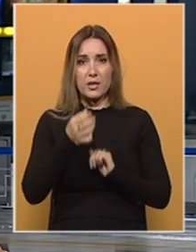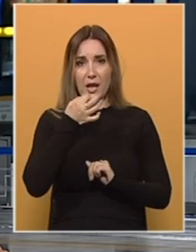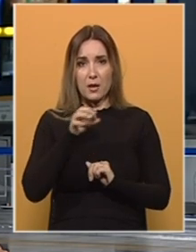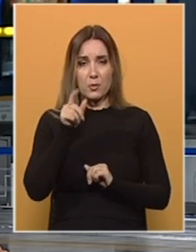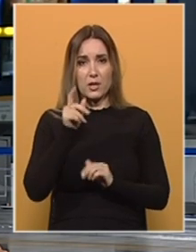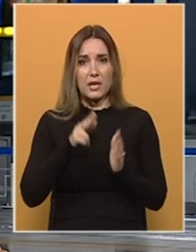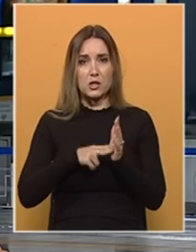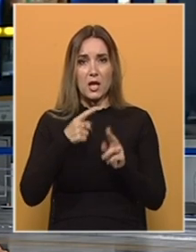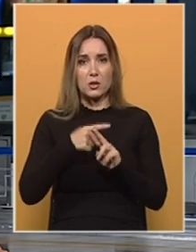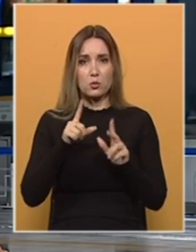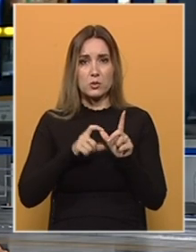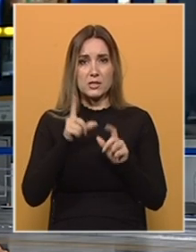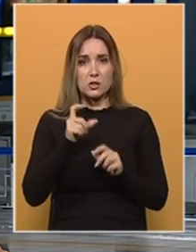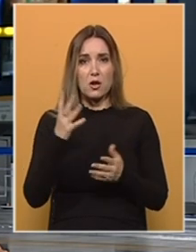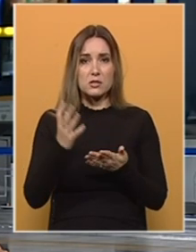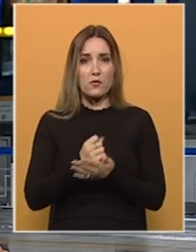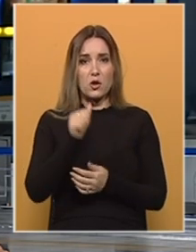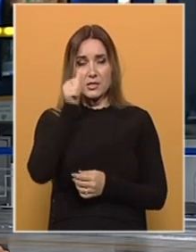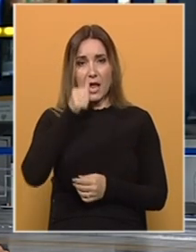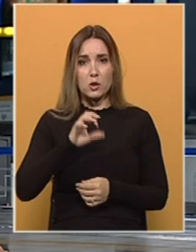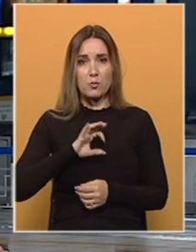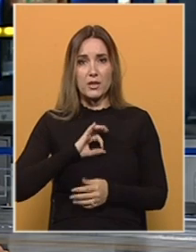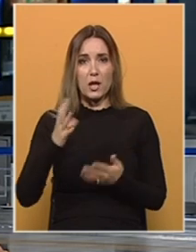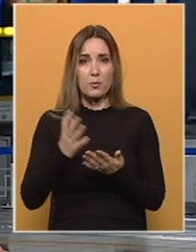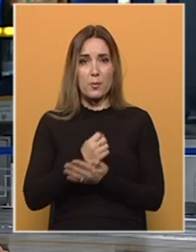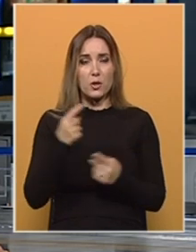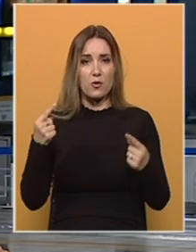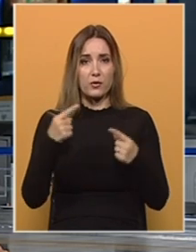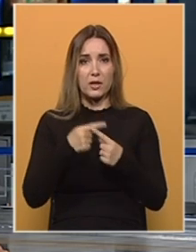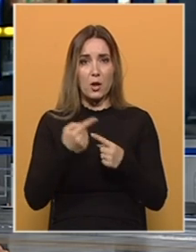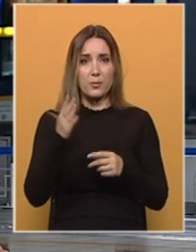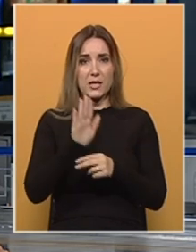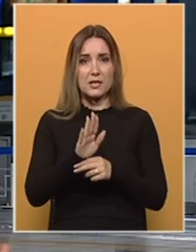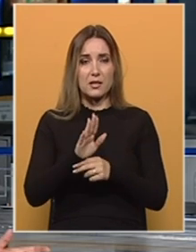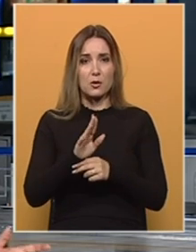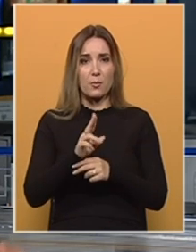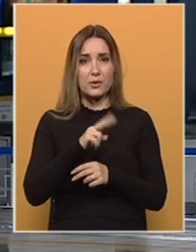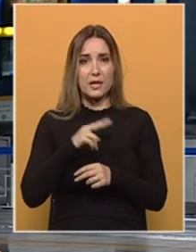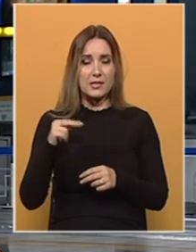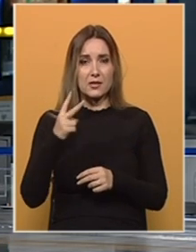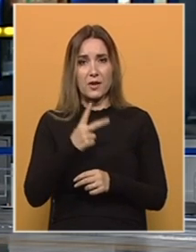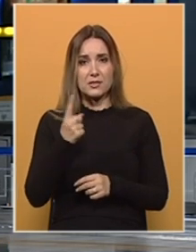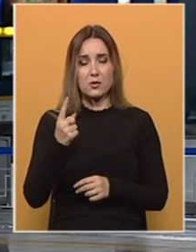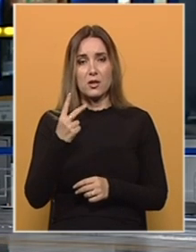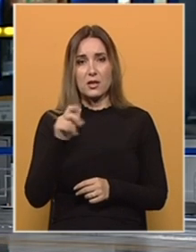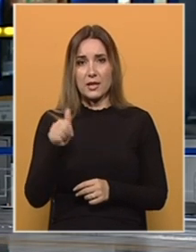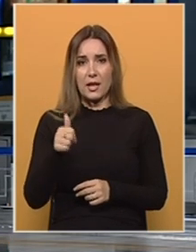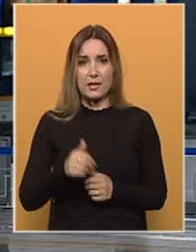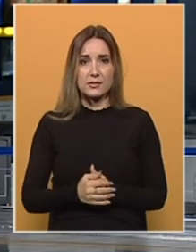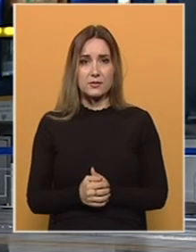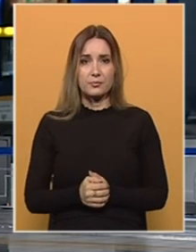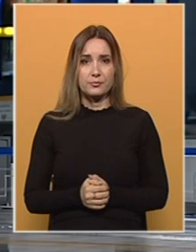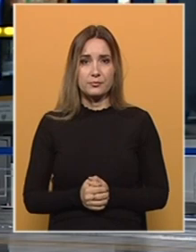tekvandoista, Neđad Husić, osvojio je zlatnu medalju pobjedom u finalu nad predstavnikom Danske sa 21-11.